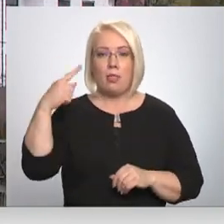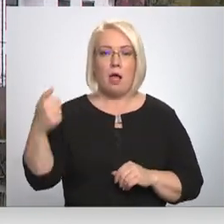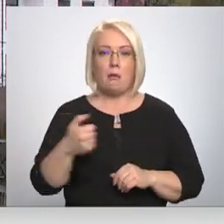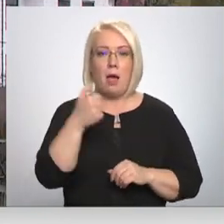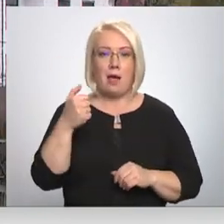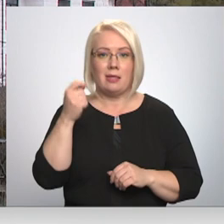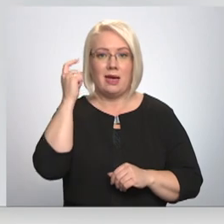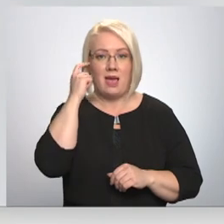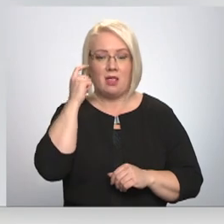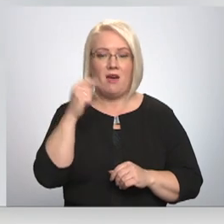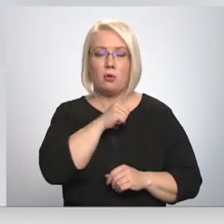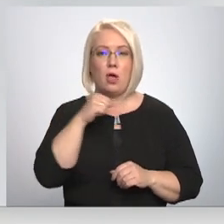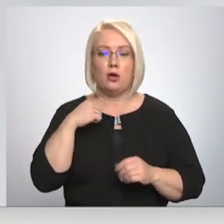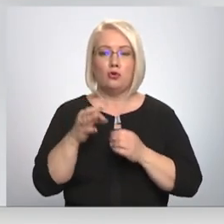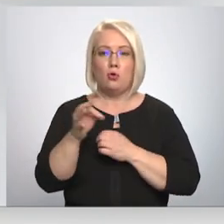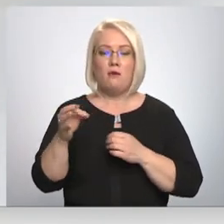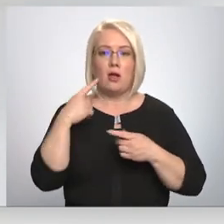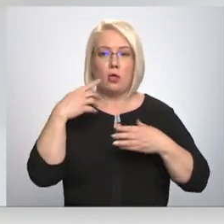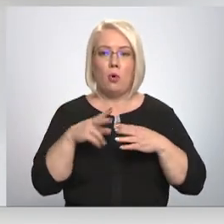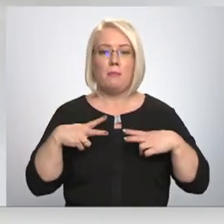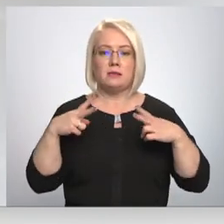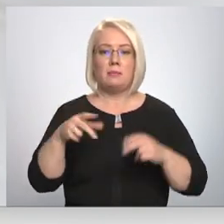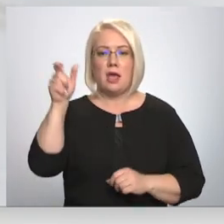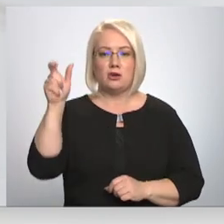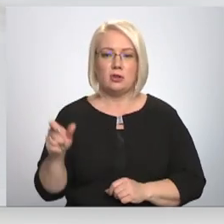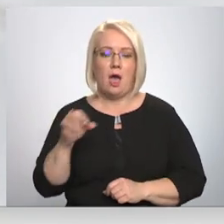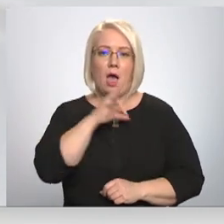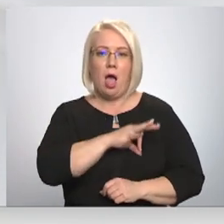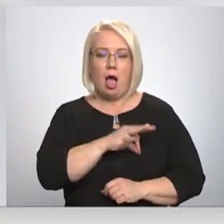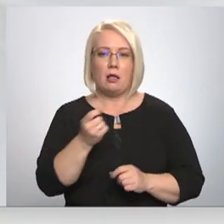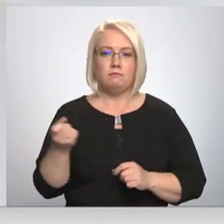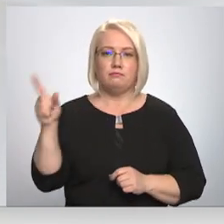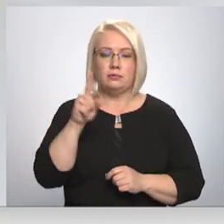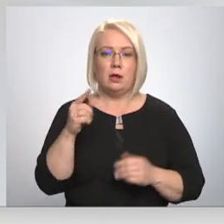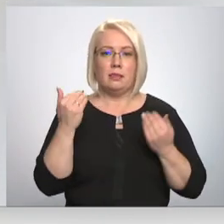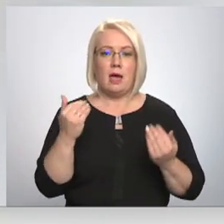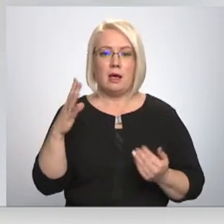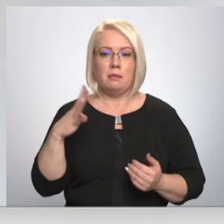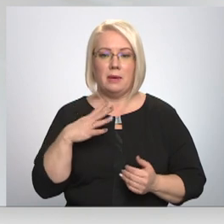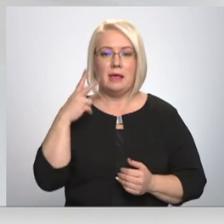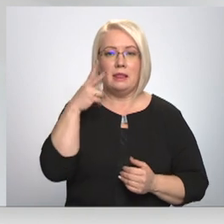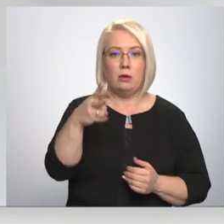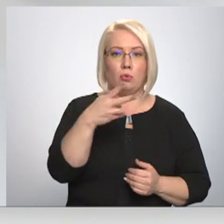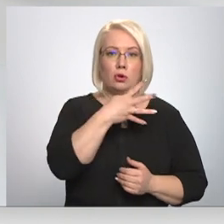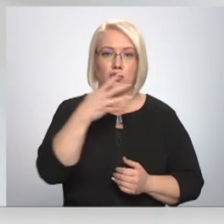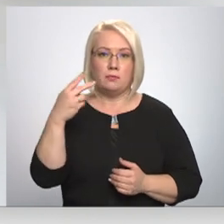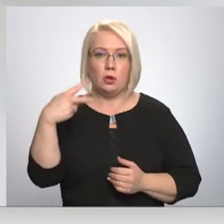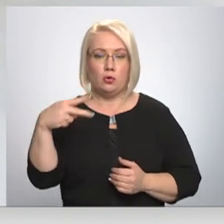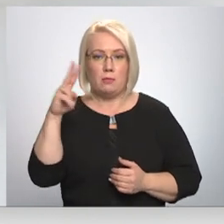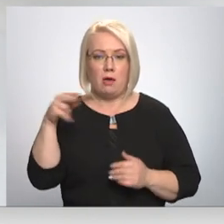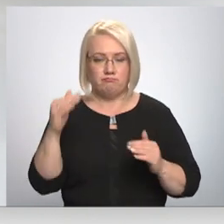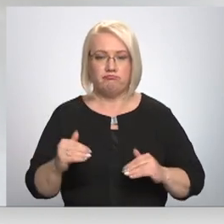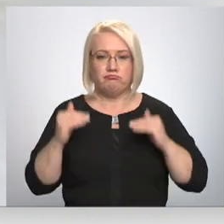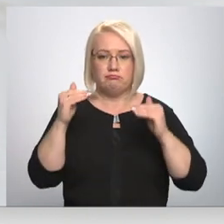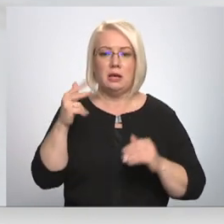janvāra tāls novada domas priekšsēdētājai Sandrai Pētersonei atalgojums pieaugs no pašaizējiem 2420 uz